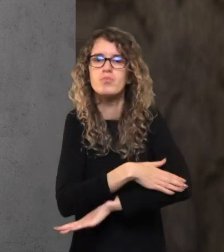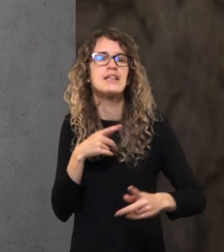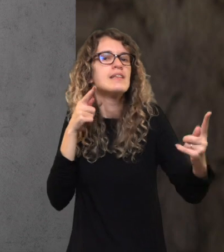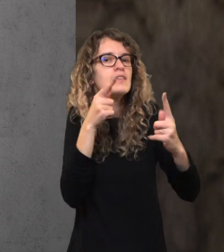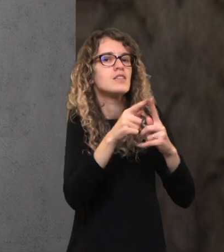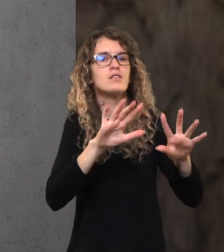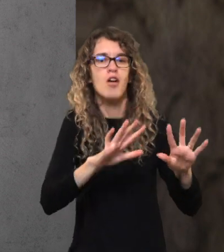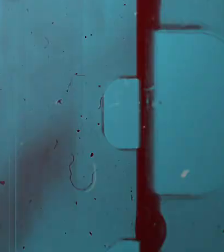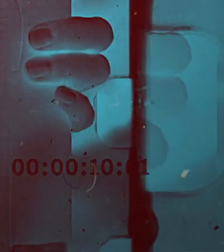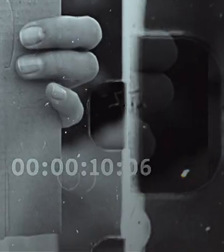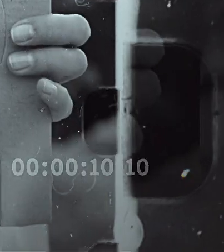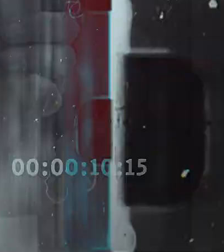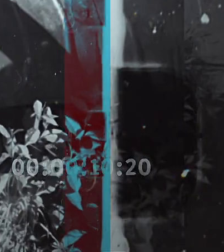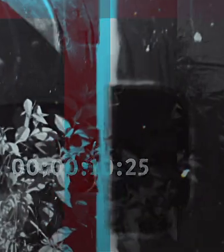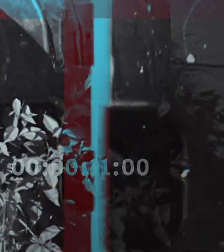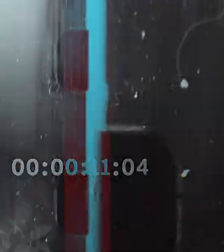rezultatas?